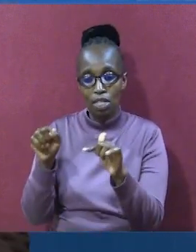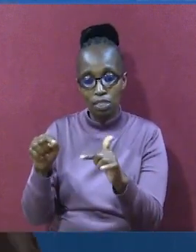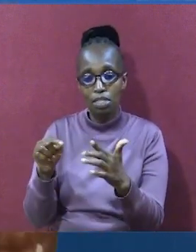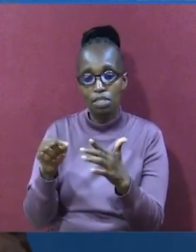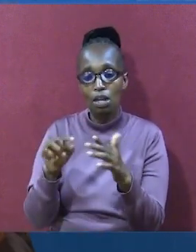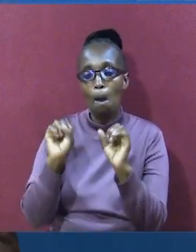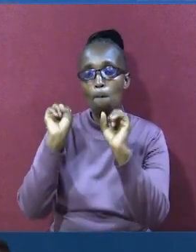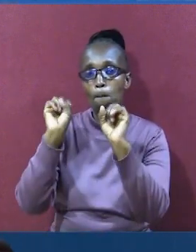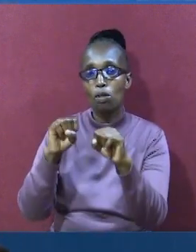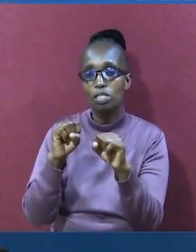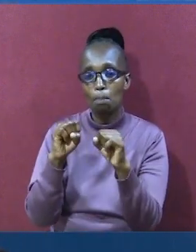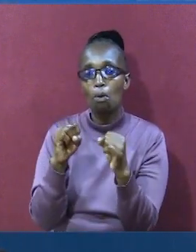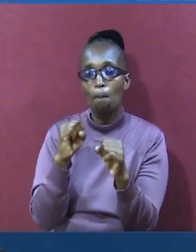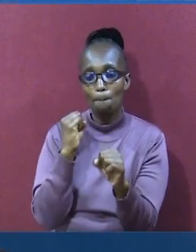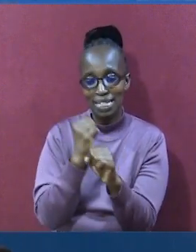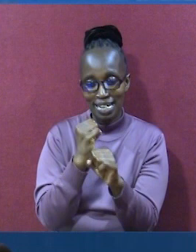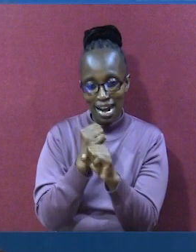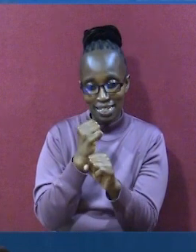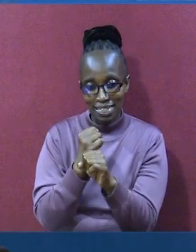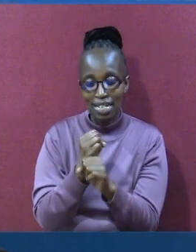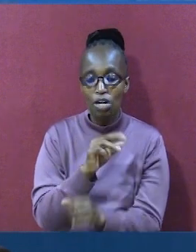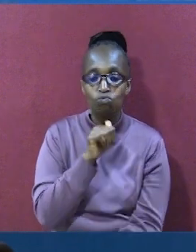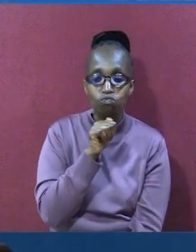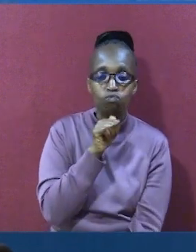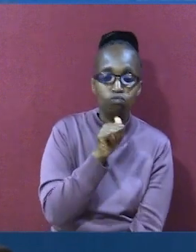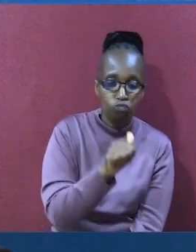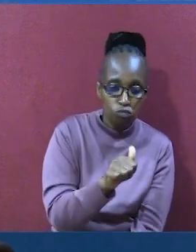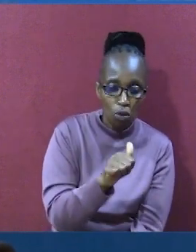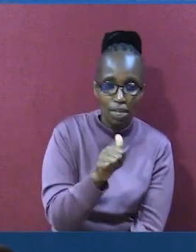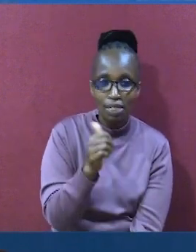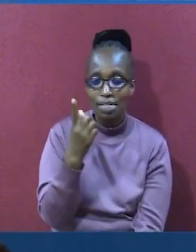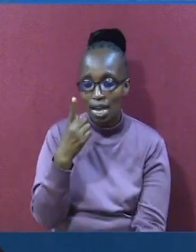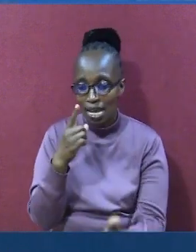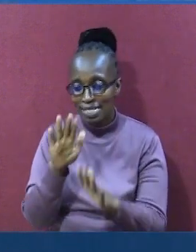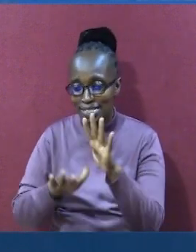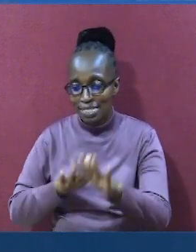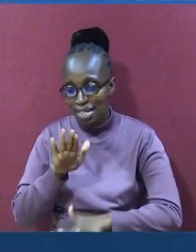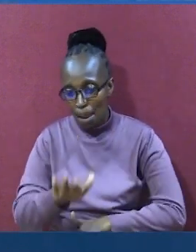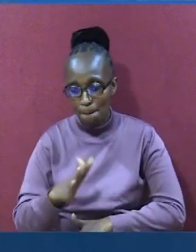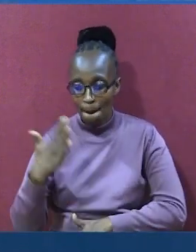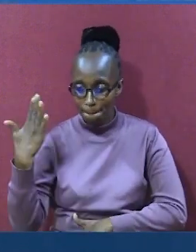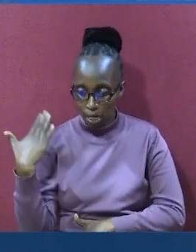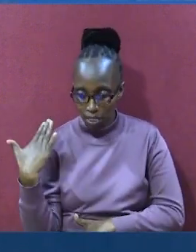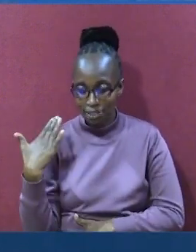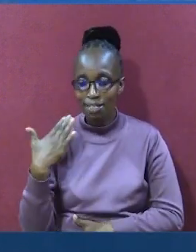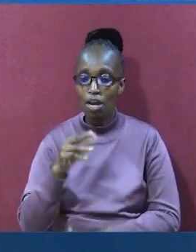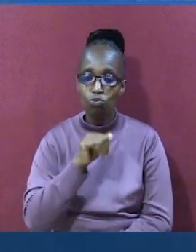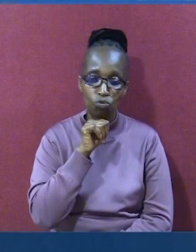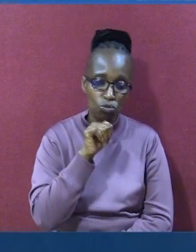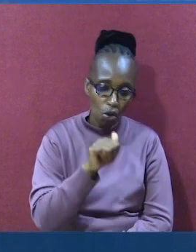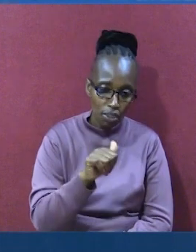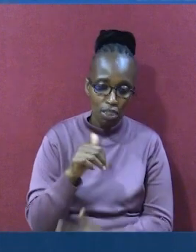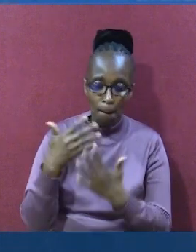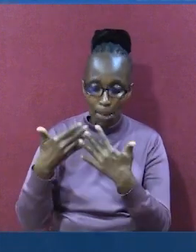ukarudi na nyuma. Usige ukapotili yapa katika katika isafari. Endelea